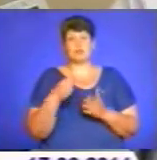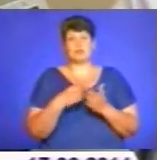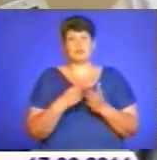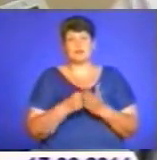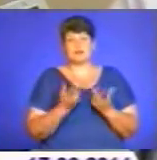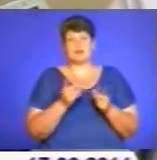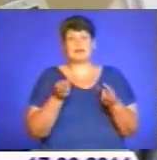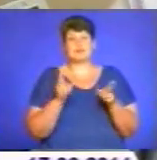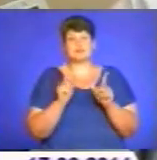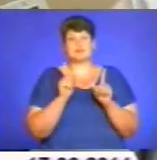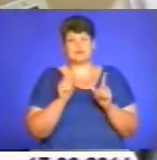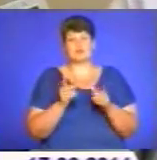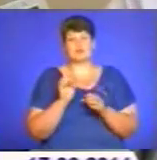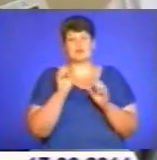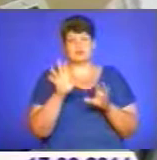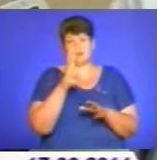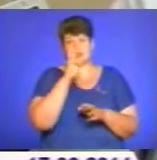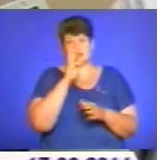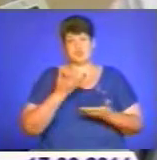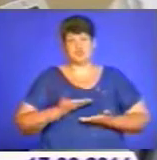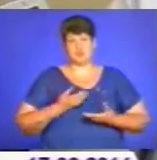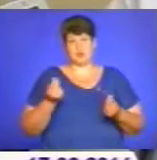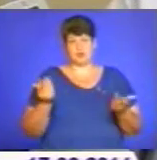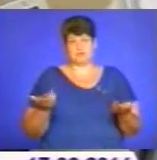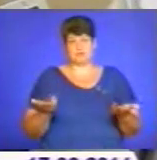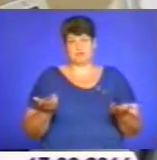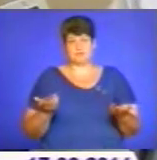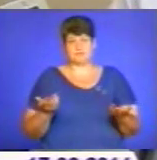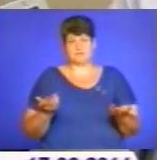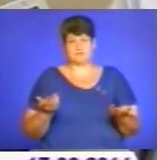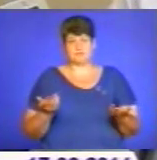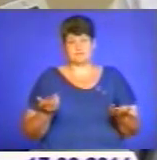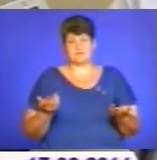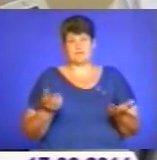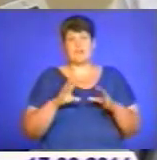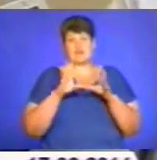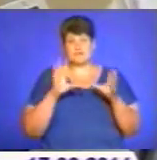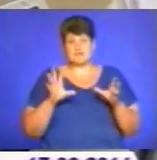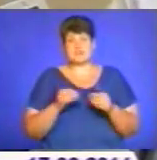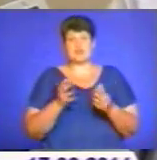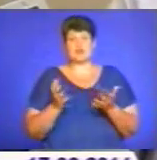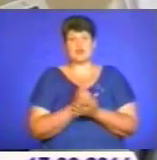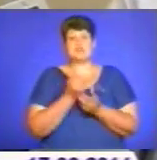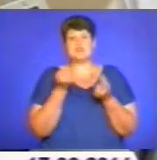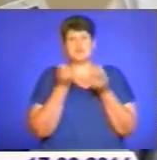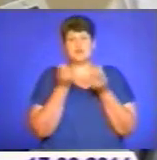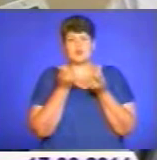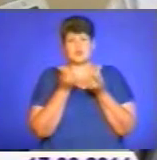Тобто залишилося тільки виплатити заробітну плату, тільки віддати живі гроші. Все ж таки вдалося трошечки